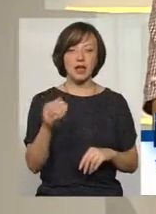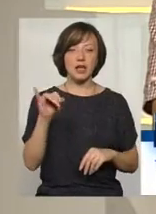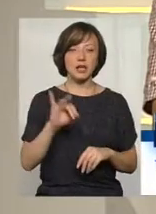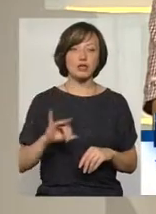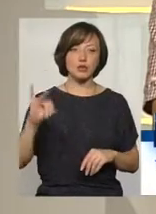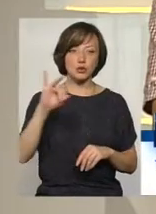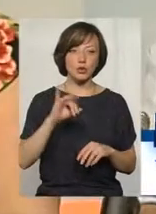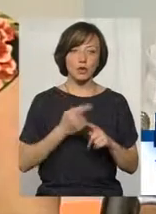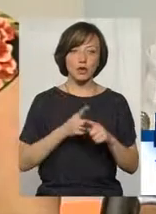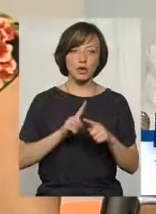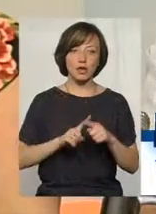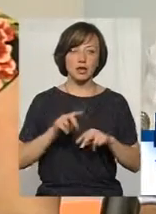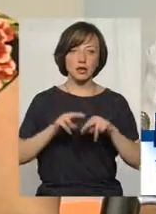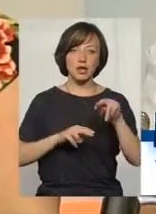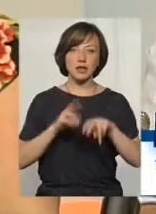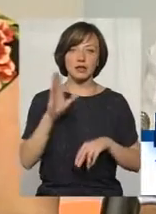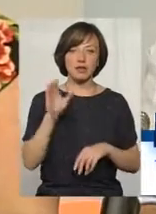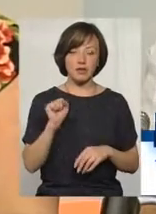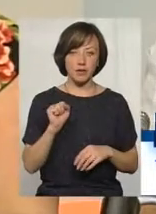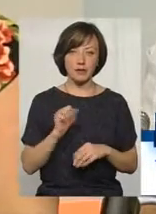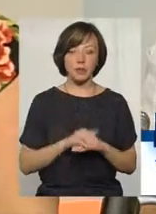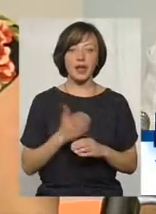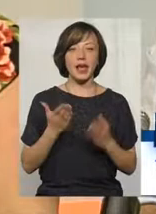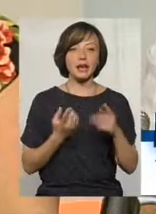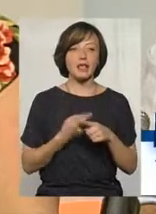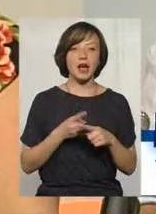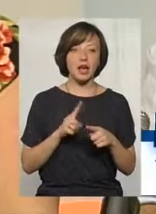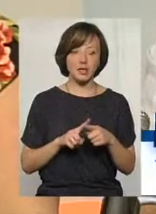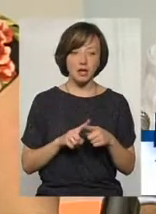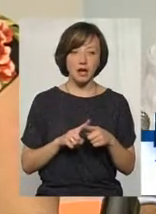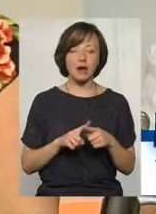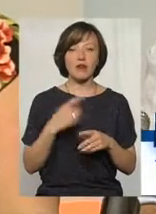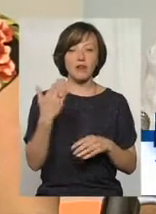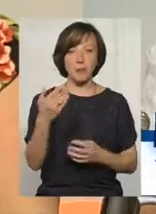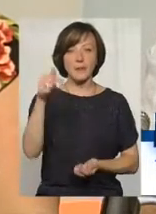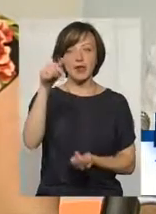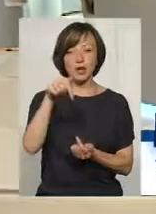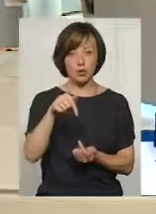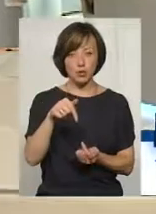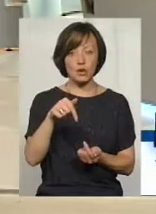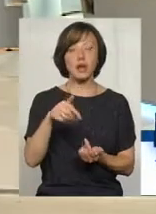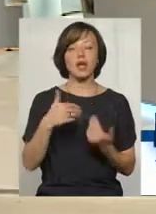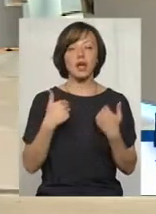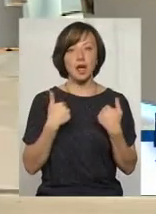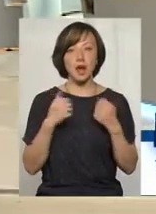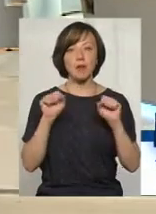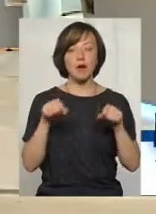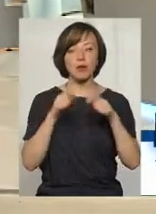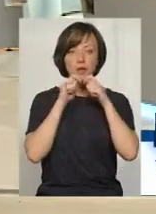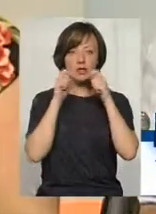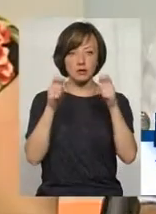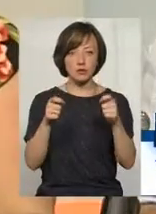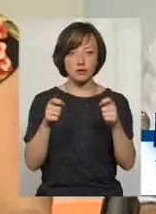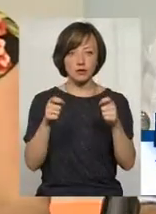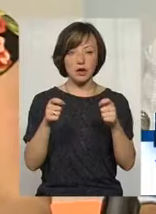Історія цього створення. Якщо ці матеріали вам підійдуть, я вам вам подійду.